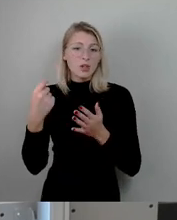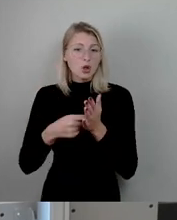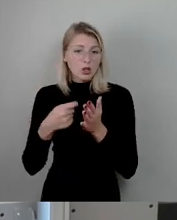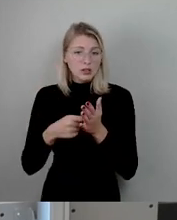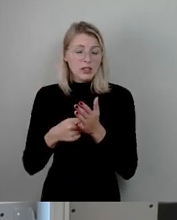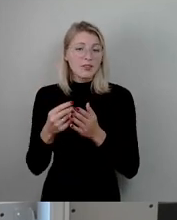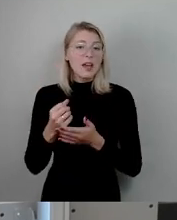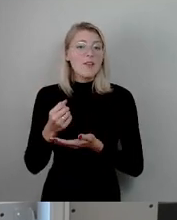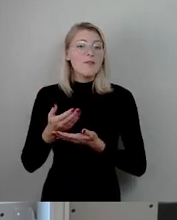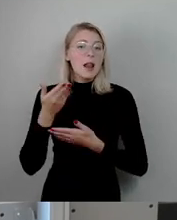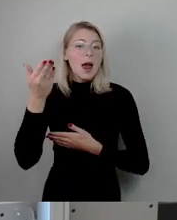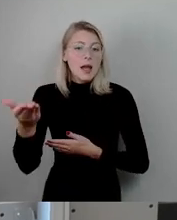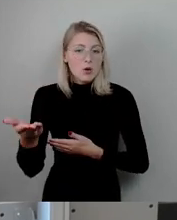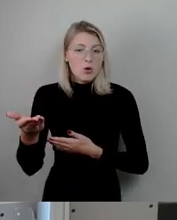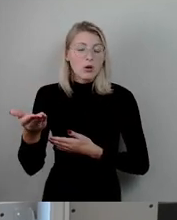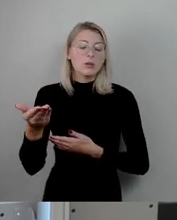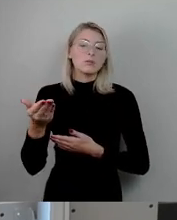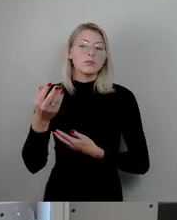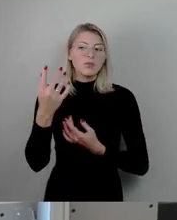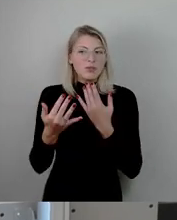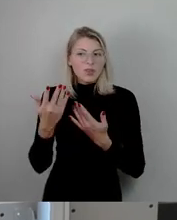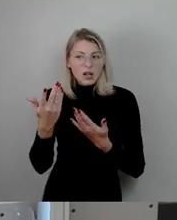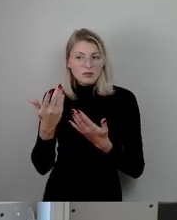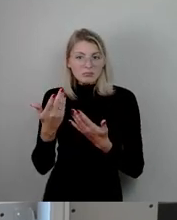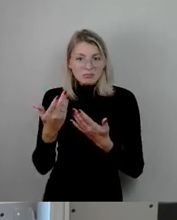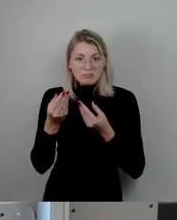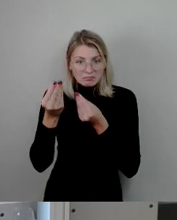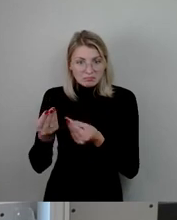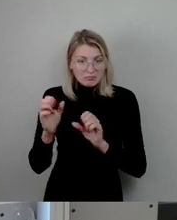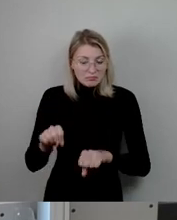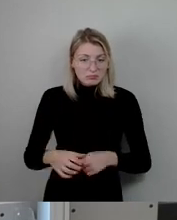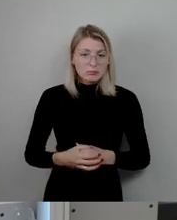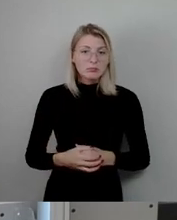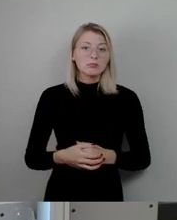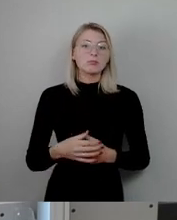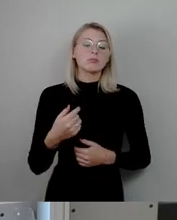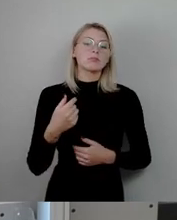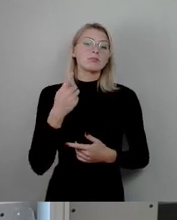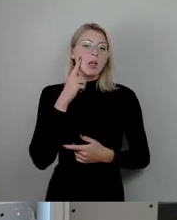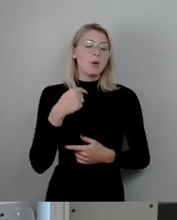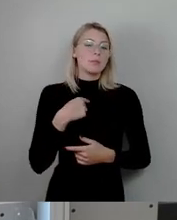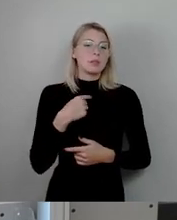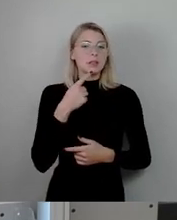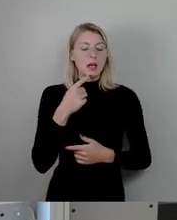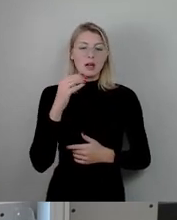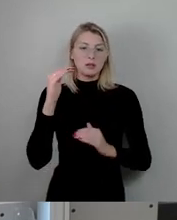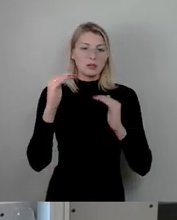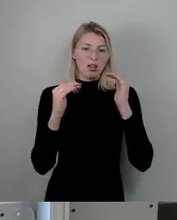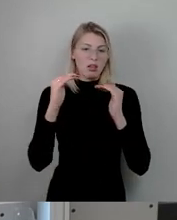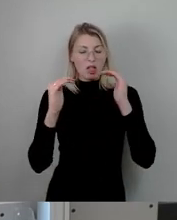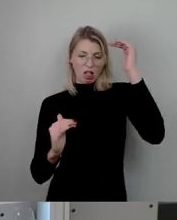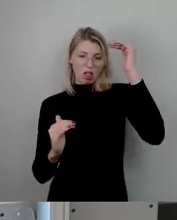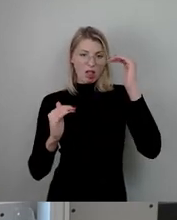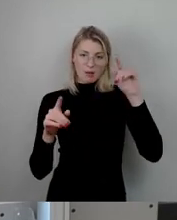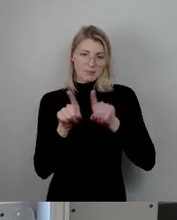angefallen sind in den letzten Jahren. Und da, sage ich, haben wir ein Ungleichgewicht. Wir haben nämlich